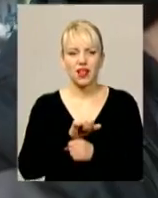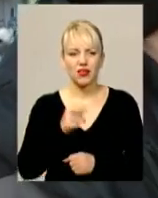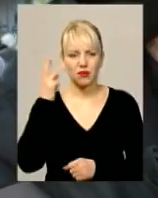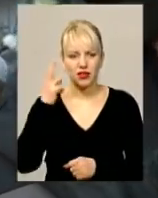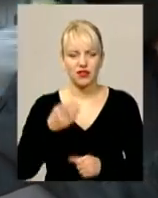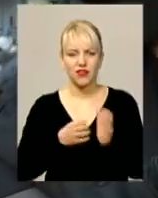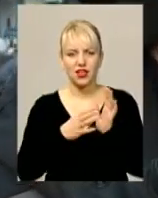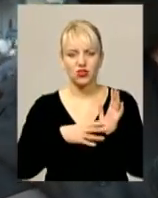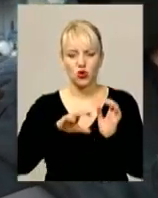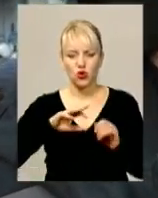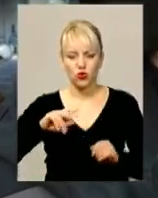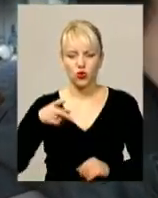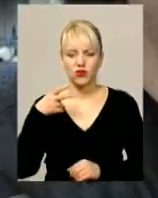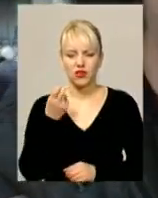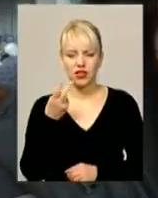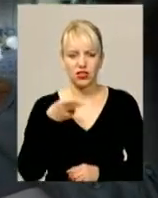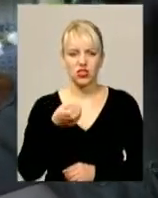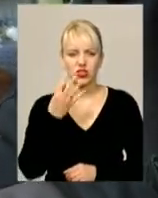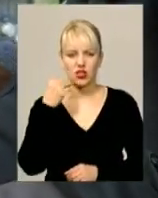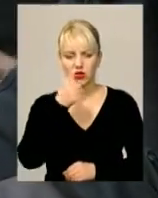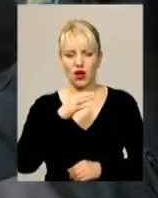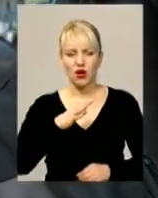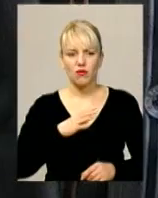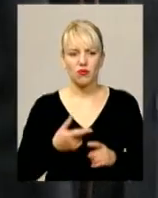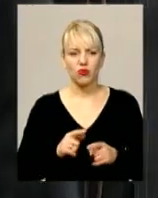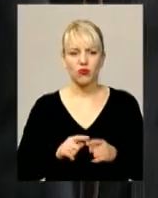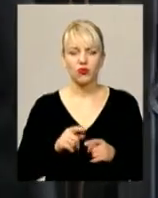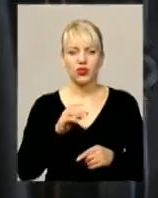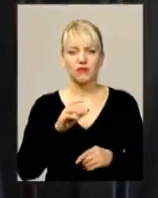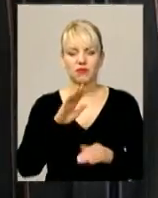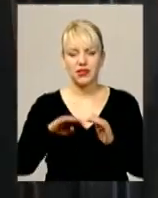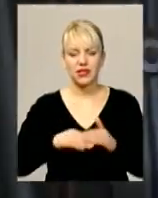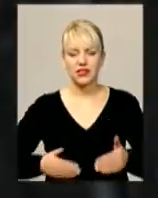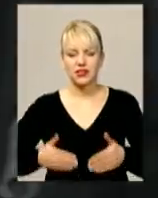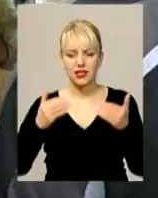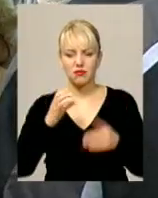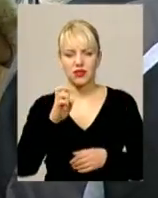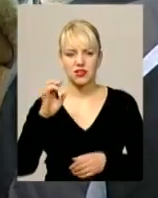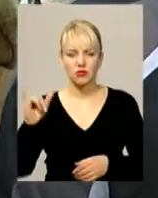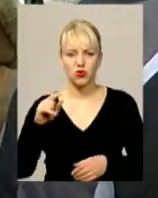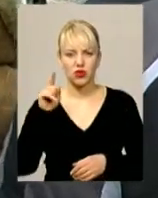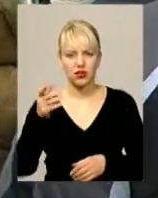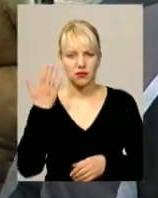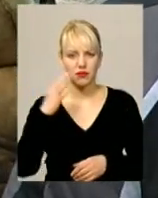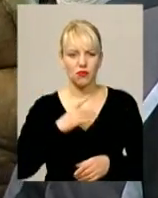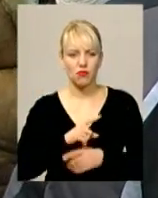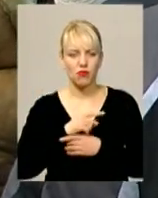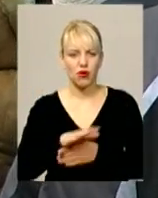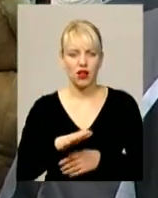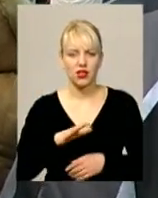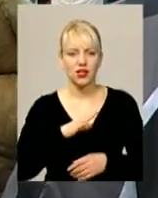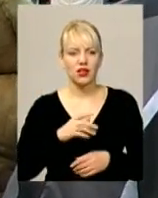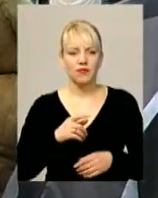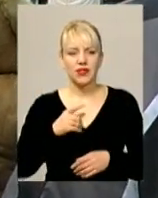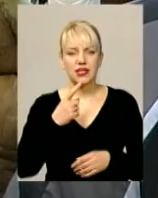2014 року Олег був під стінами обласного управління Служби безпеки. Тоді ж його і поранили. Спершу застралили Людмилу